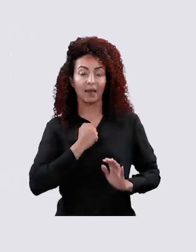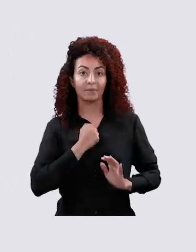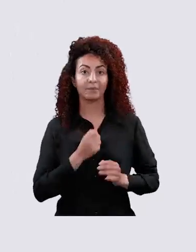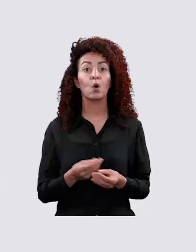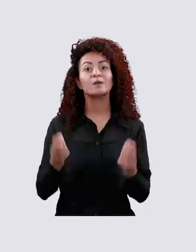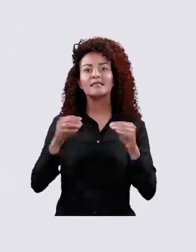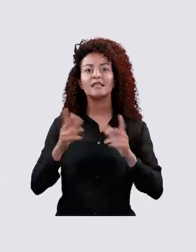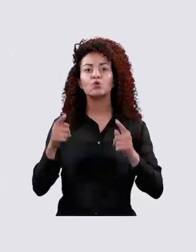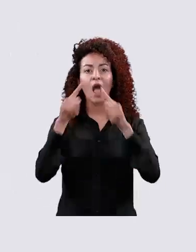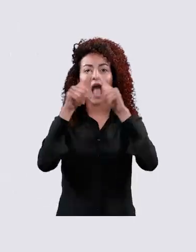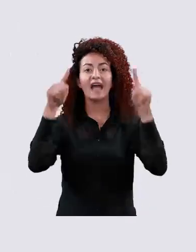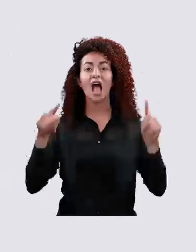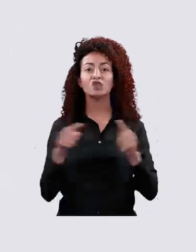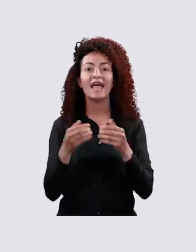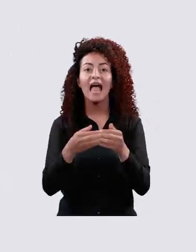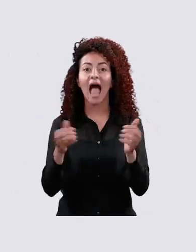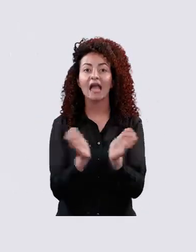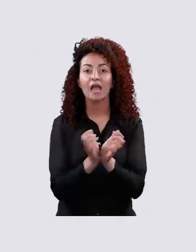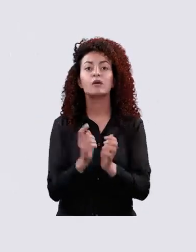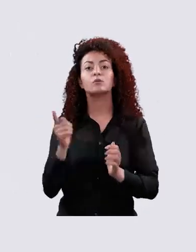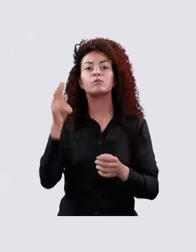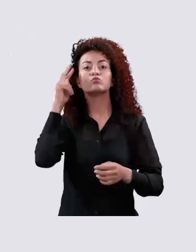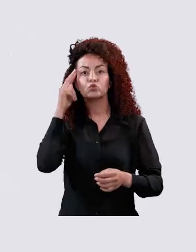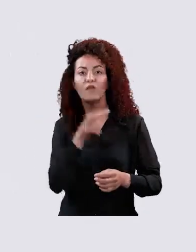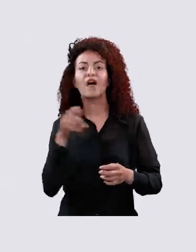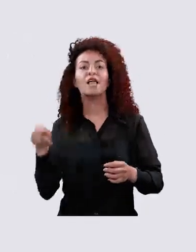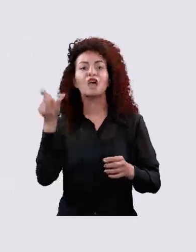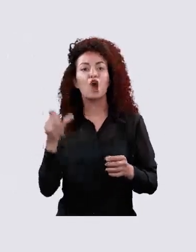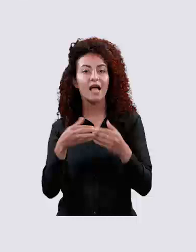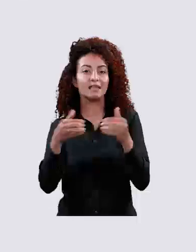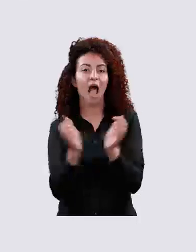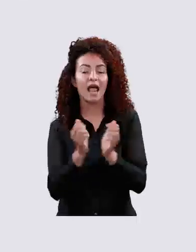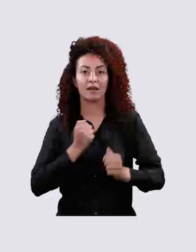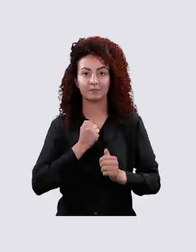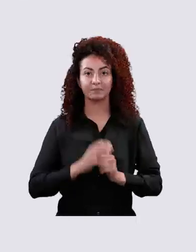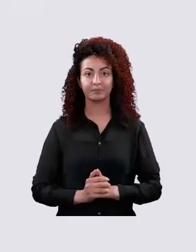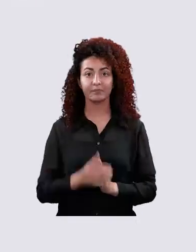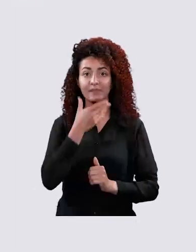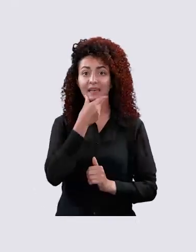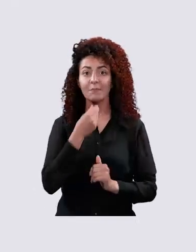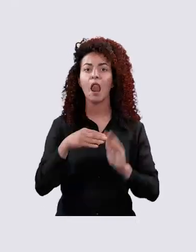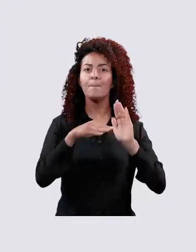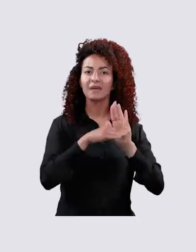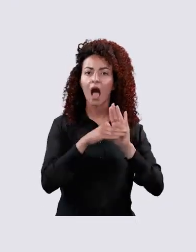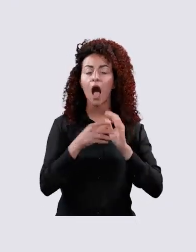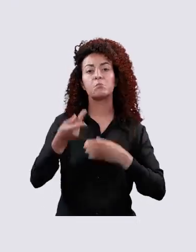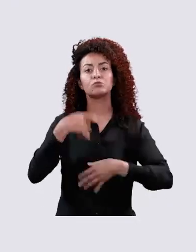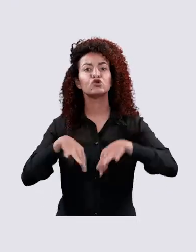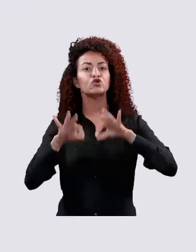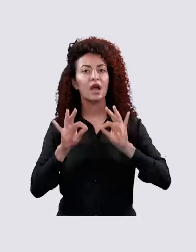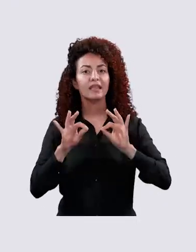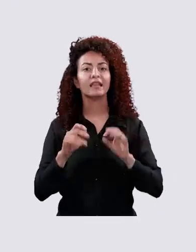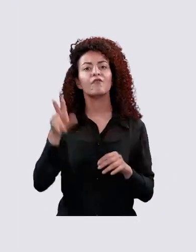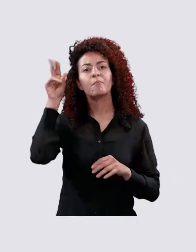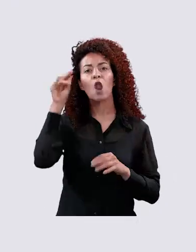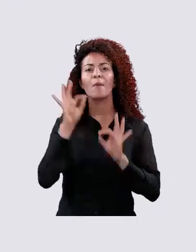فيه بالإضافة لإخراج إيد عائلة بيظهر العلاقة الأسرية لتجديد بطاقة المعوق أو تعديل المعلومات